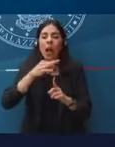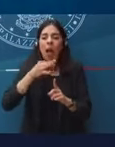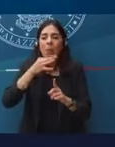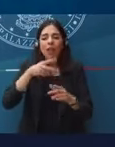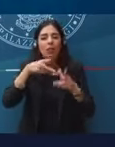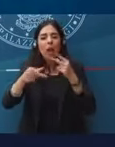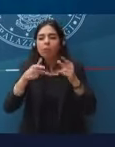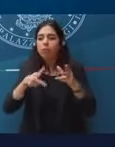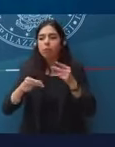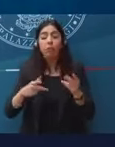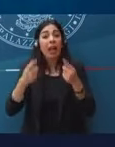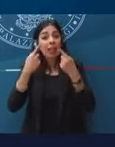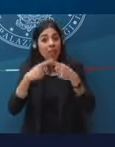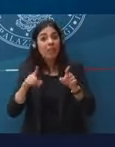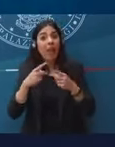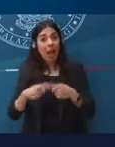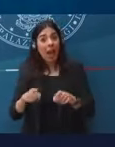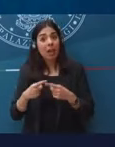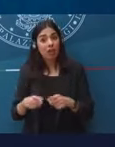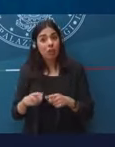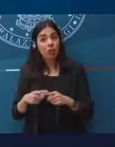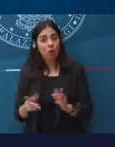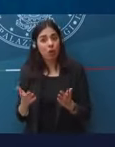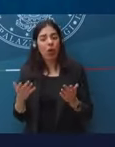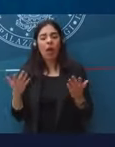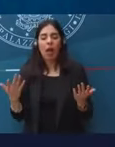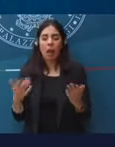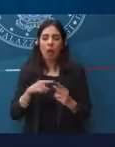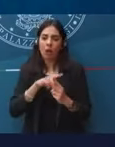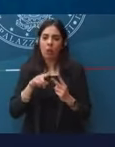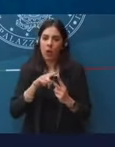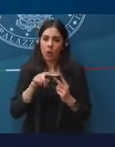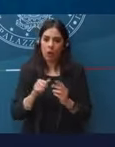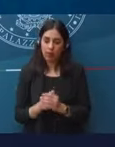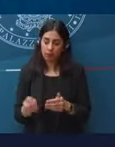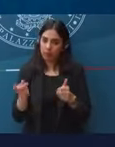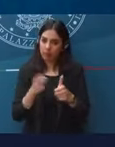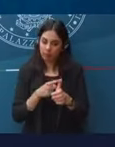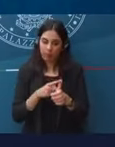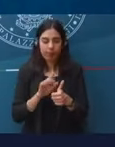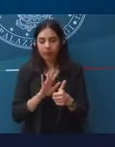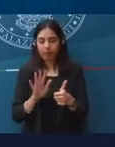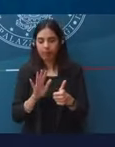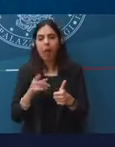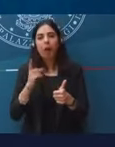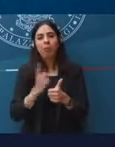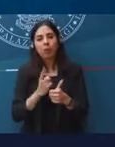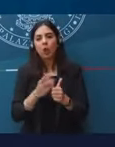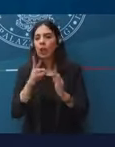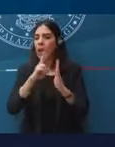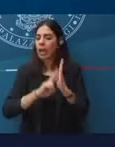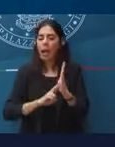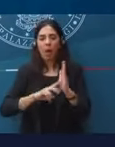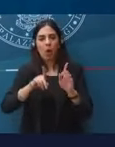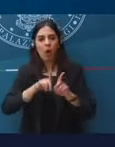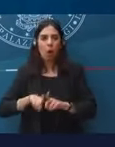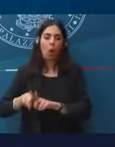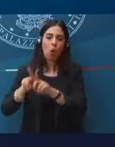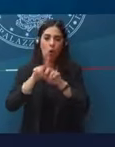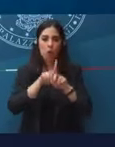Allora, due cose. Da un lato, no. Bisogna darsi regole comuni. E le regole che lei ha citato prima.